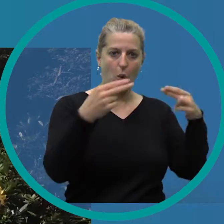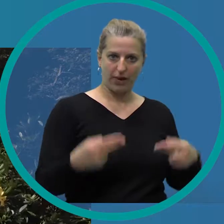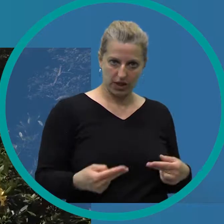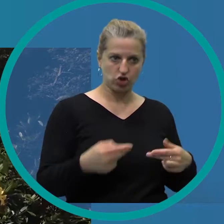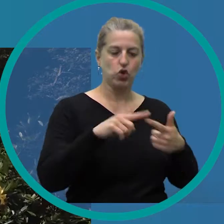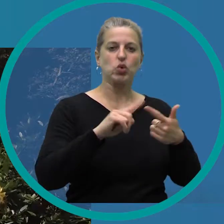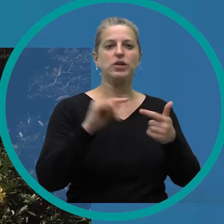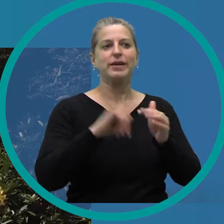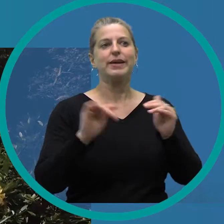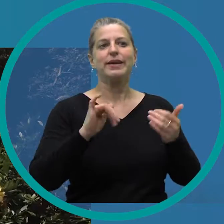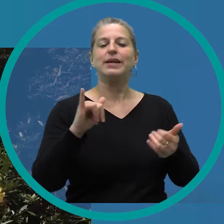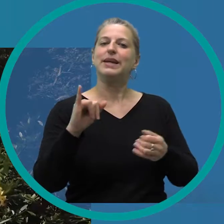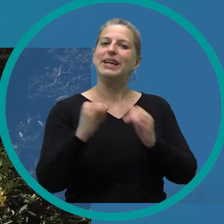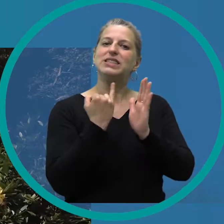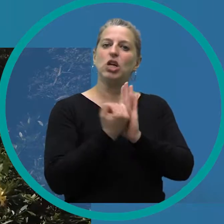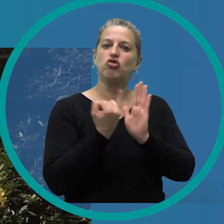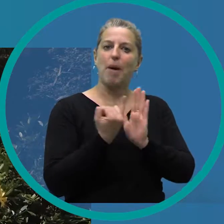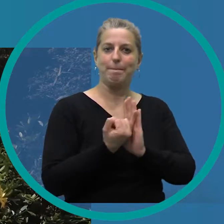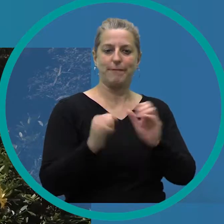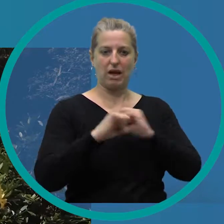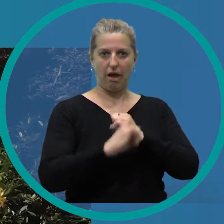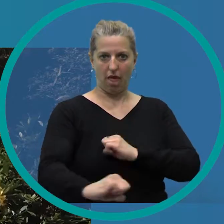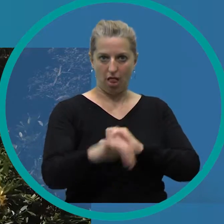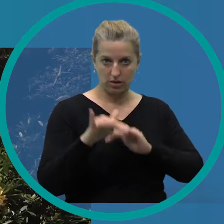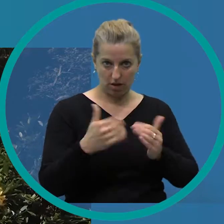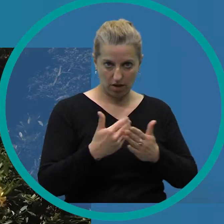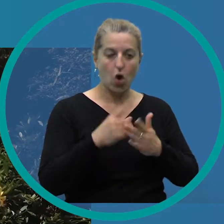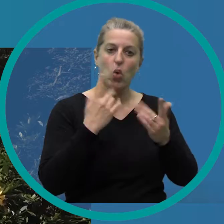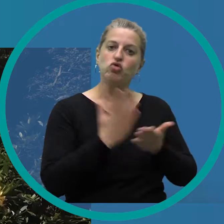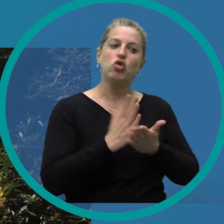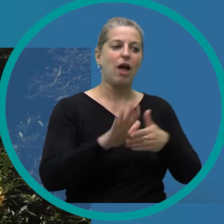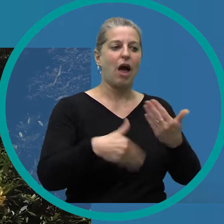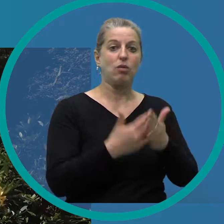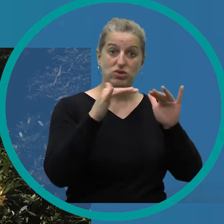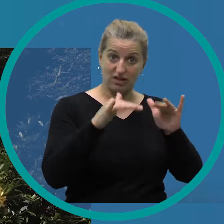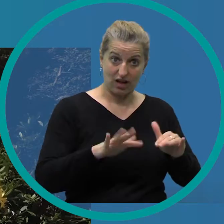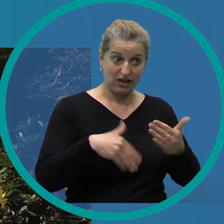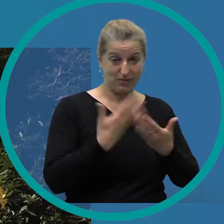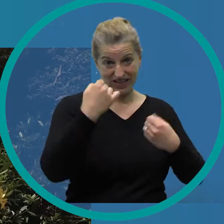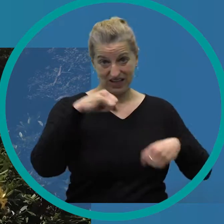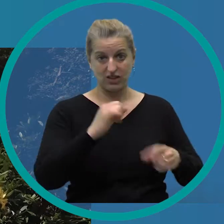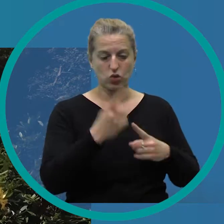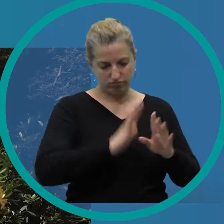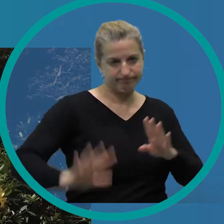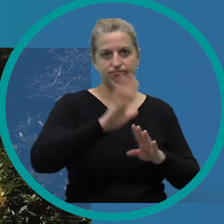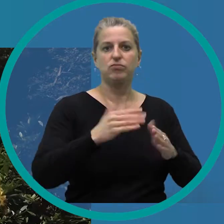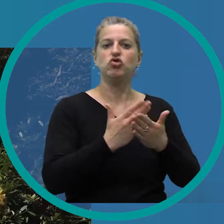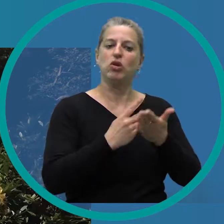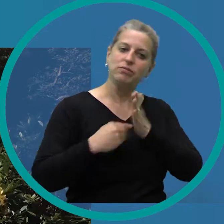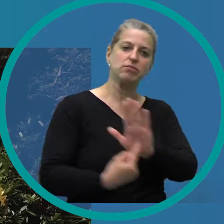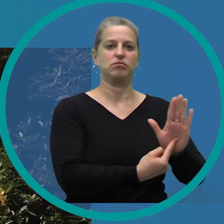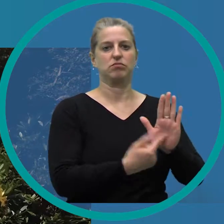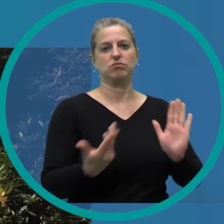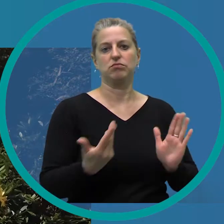unserer Homepage und auch unserem Instagram-Kanal. Und wir machen auch auf bestehende Informationsangebote in Niedersachsen und darüber hinaus